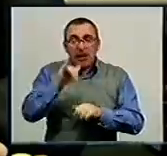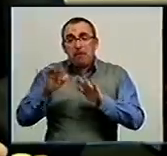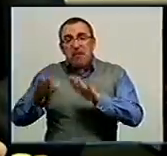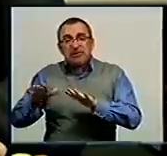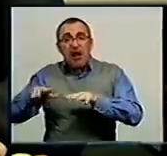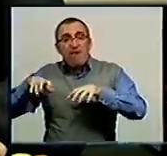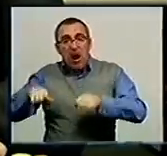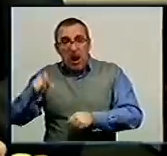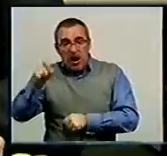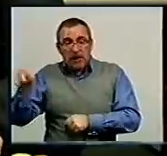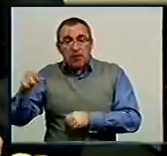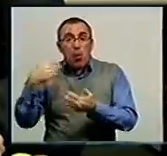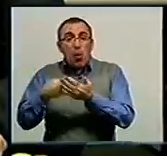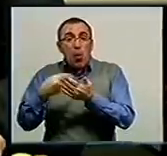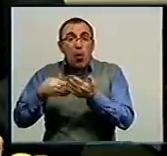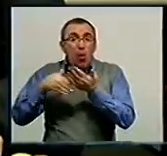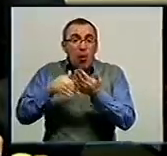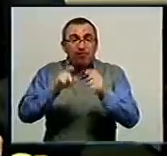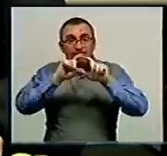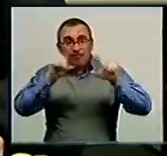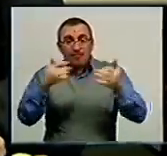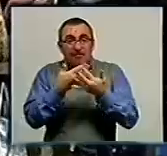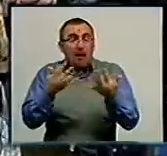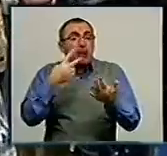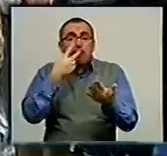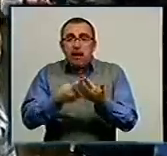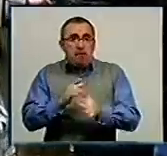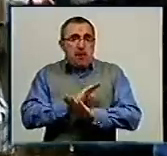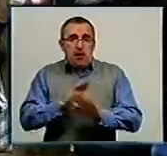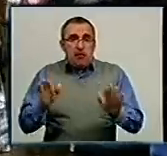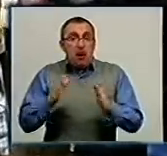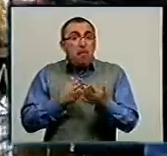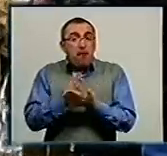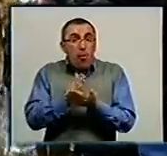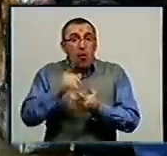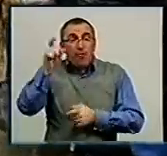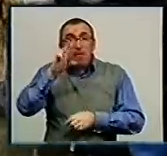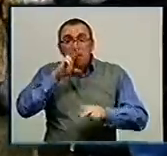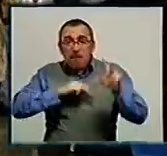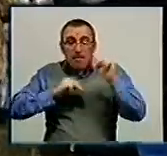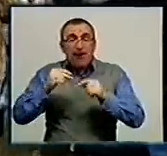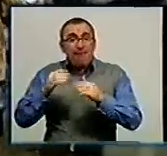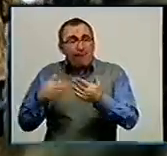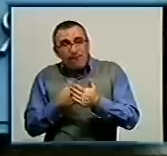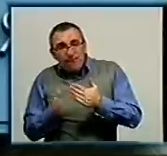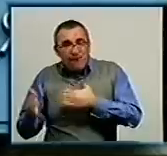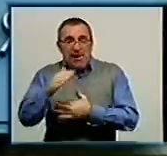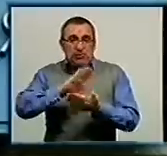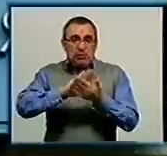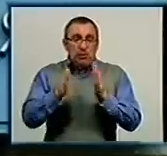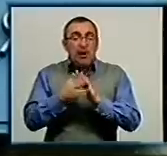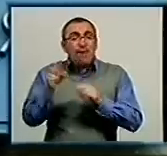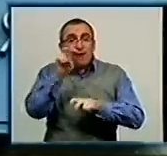Тому коштів на фінансування відомчих медзакладів не передбачалося. Проте посадовці намагатимуться знайти вихід із ситуації та